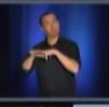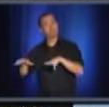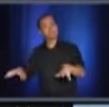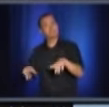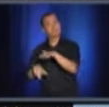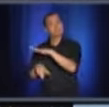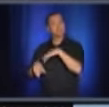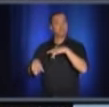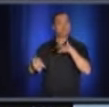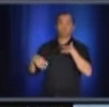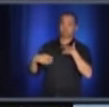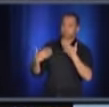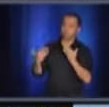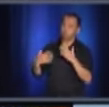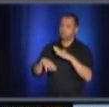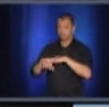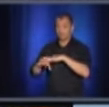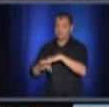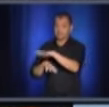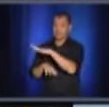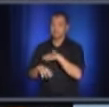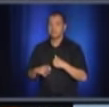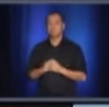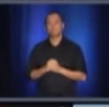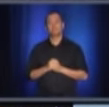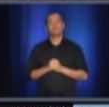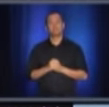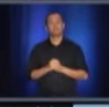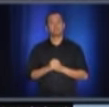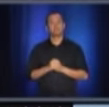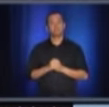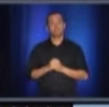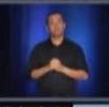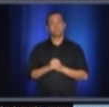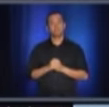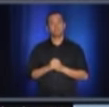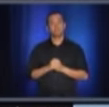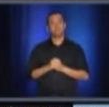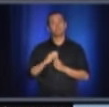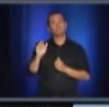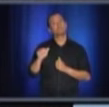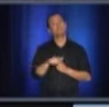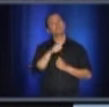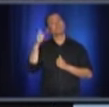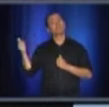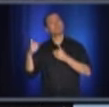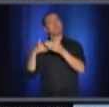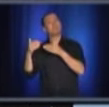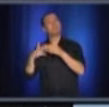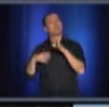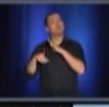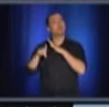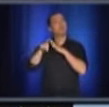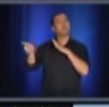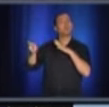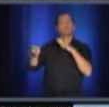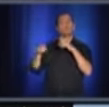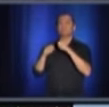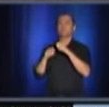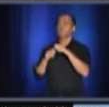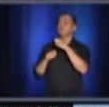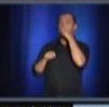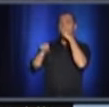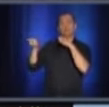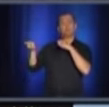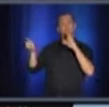quelques heures, quelques jours. Il y a des choses qui se font ailleurs, genre des tests plus rapides dans les pharmacies,